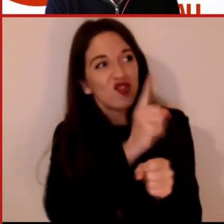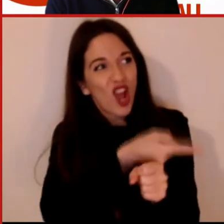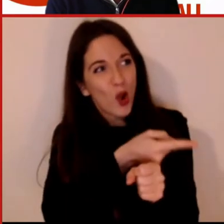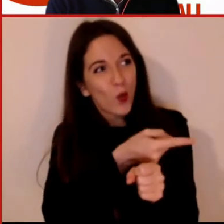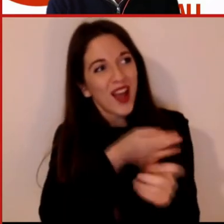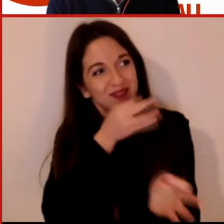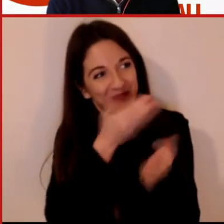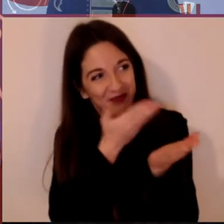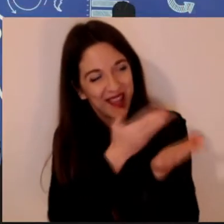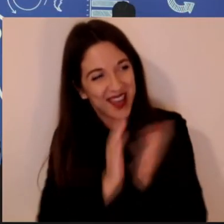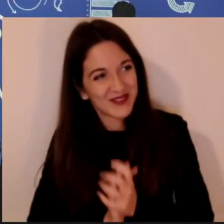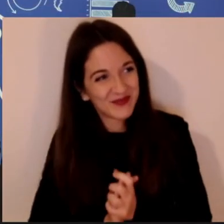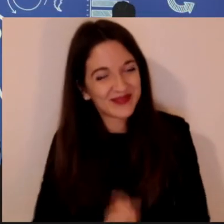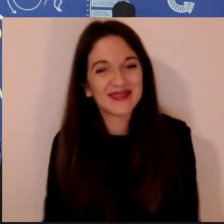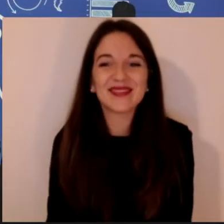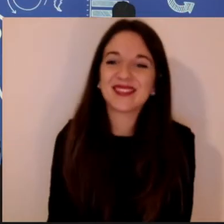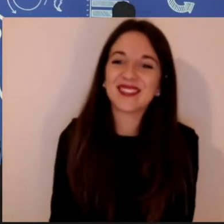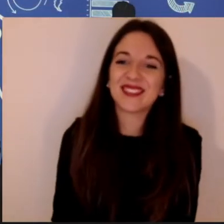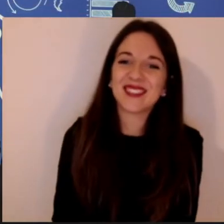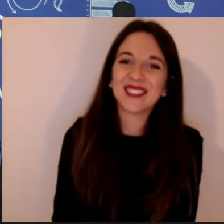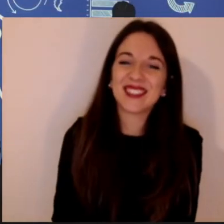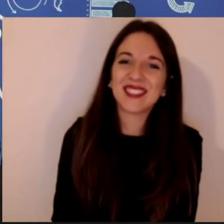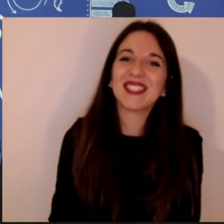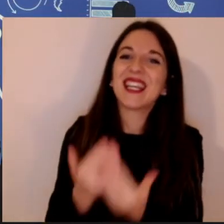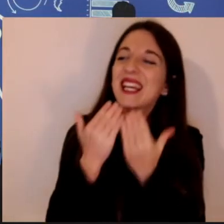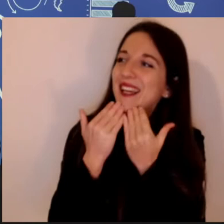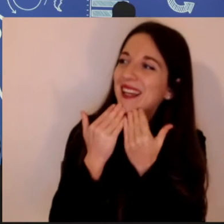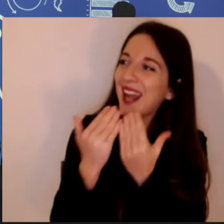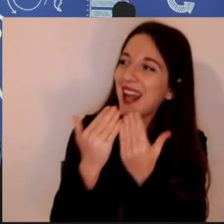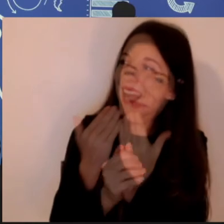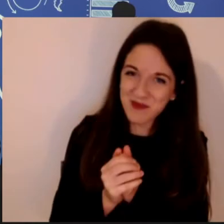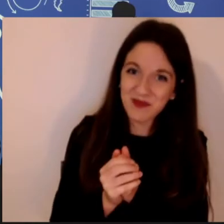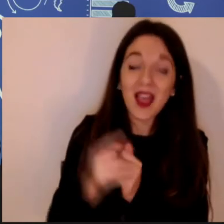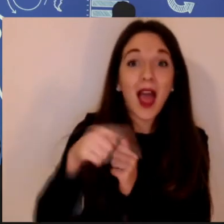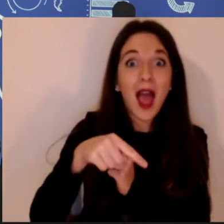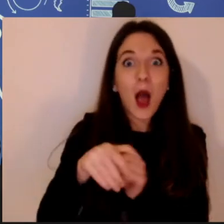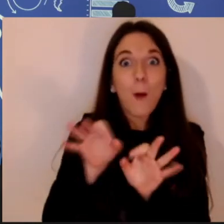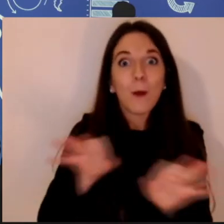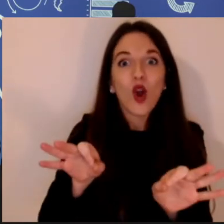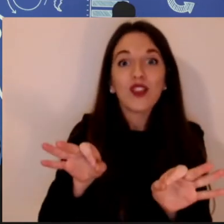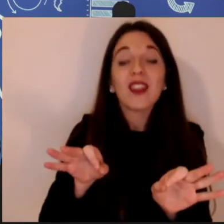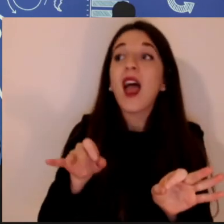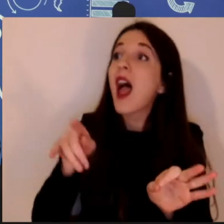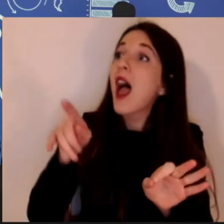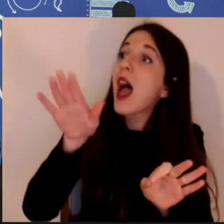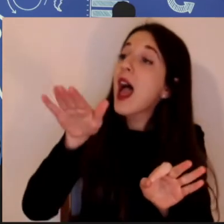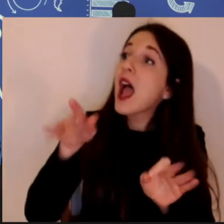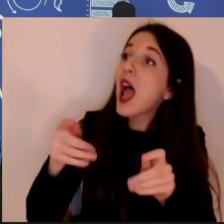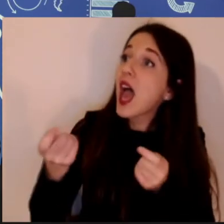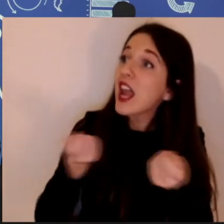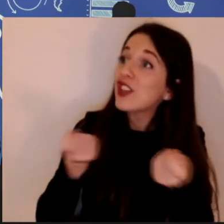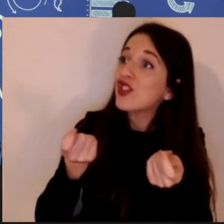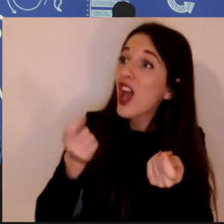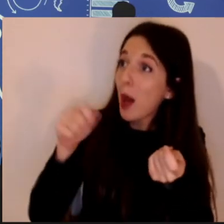Grazie a Gianluca. Grazie a te e siamo pronti a entrare. Chiedo subito alla regia, se possibile, di mostrare anche il